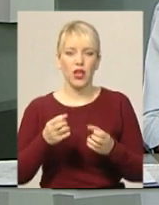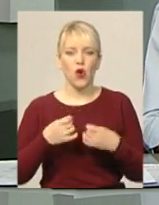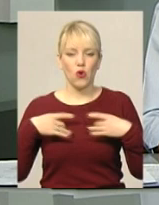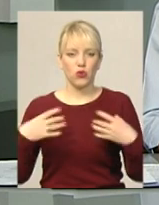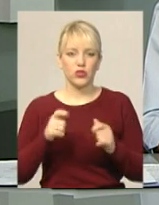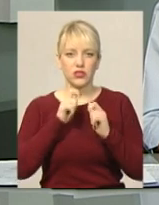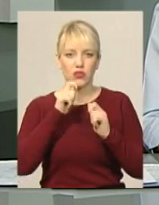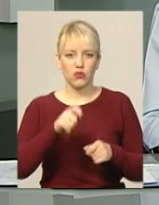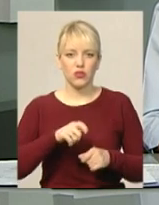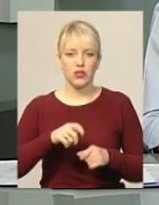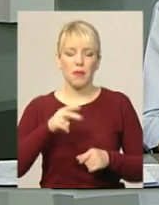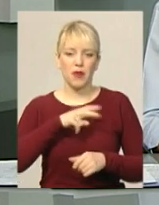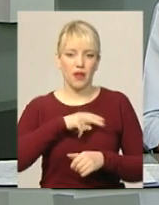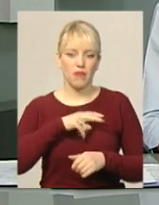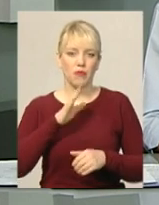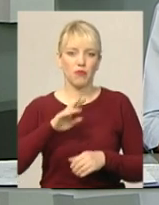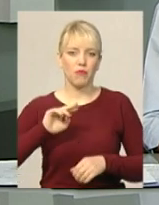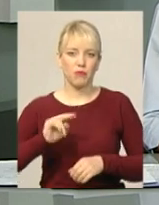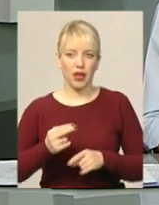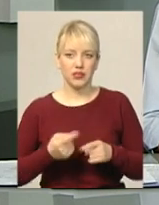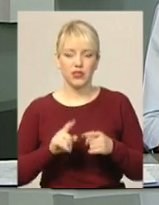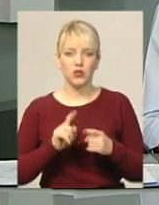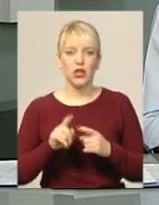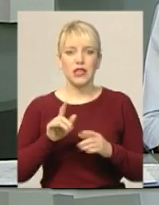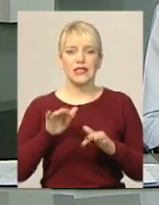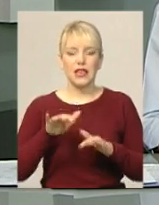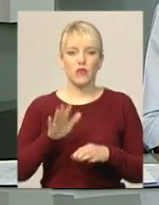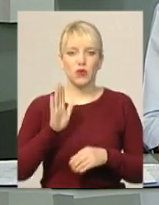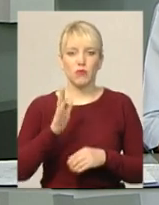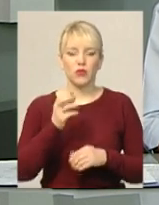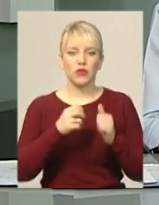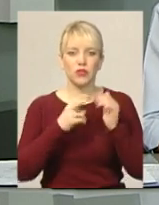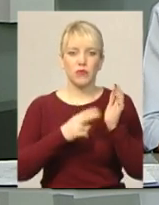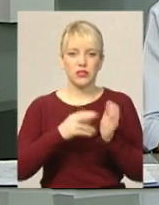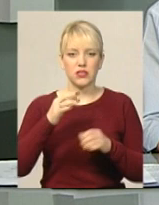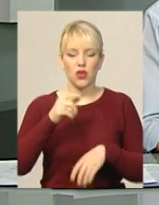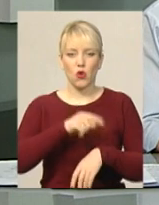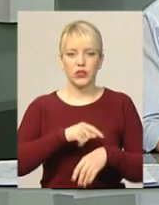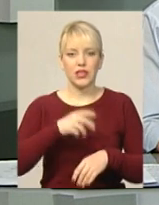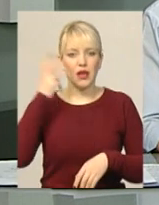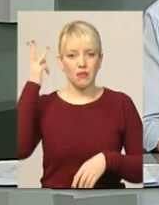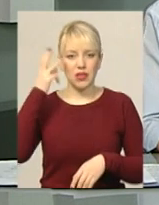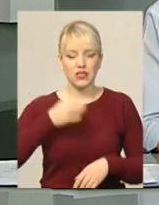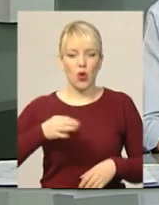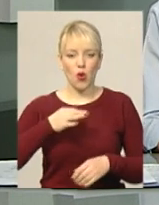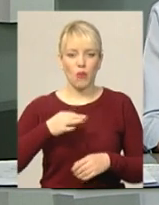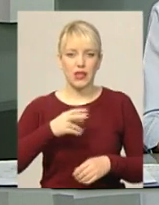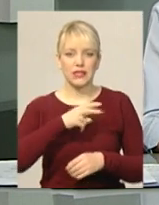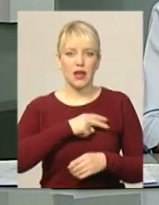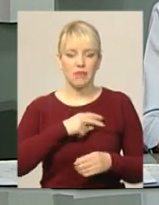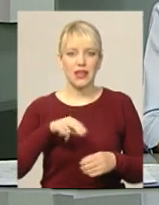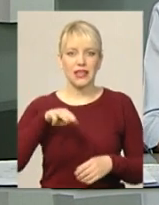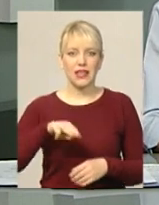березня в обласній філармонії. Церемонія розпочнеться о 17-й годині. Нагадаю, Хмельницька обласна премія імені Тараса Шевченка була